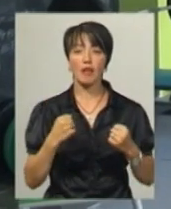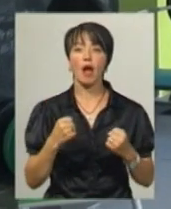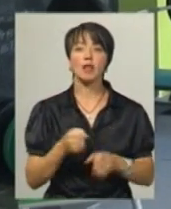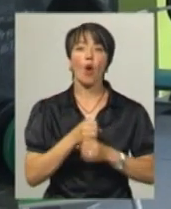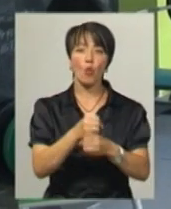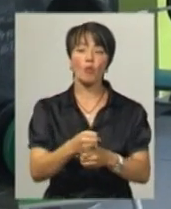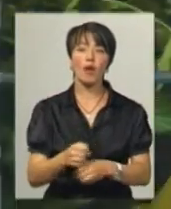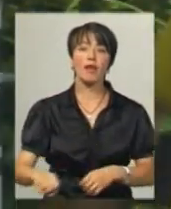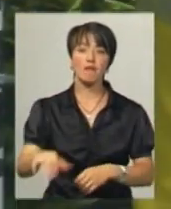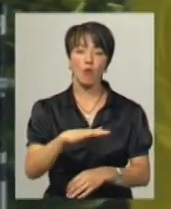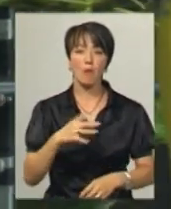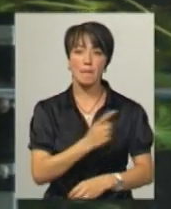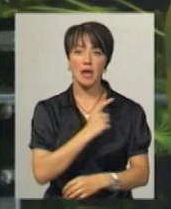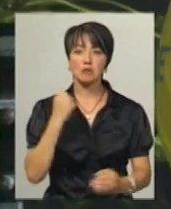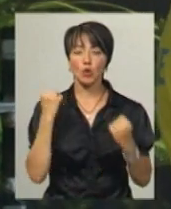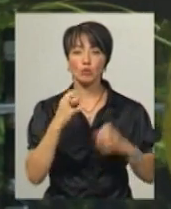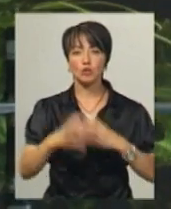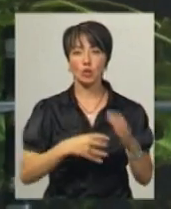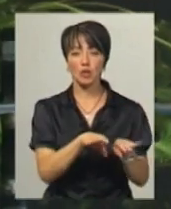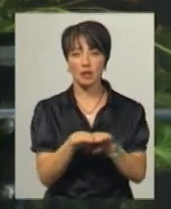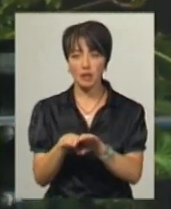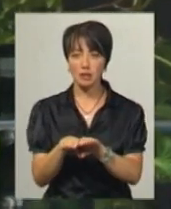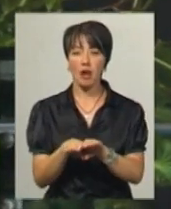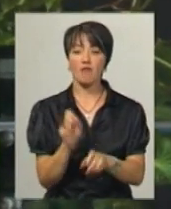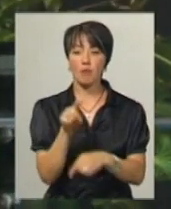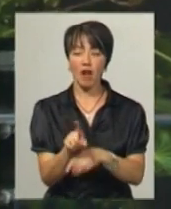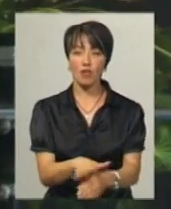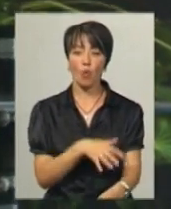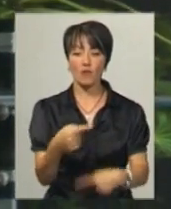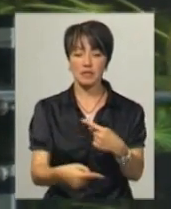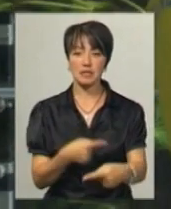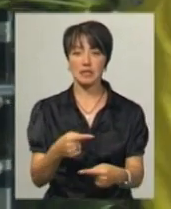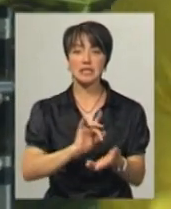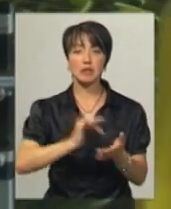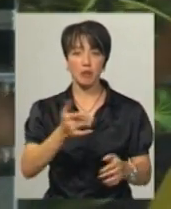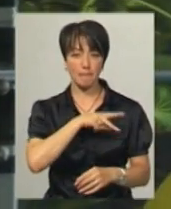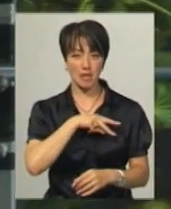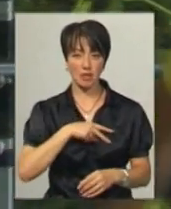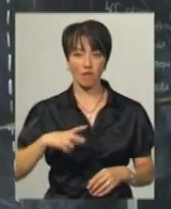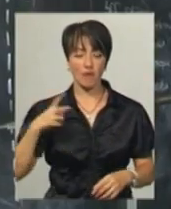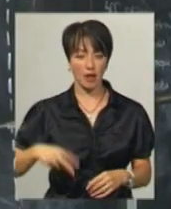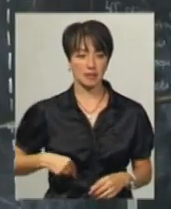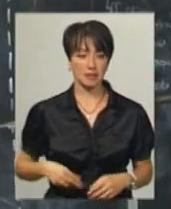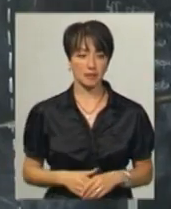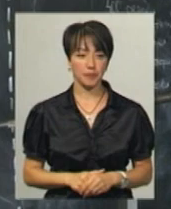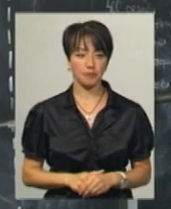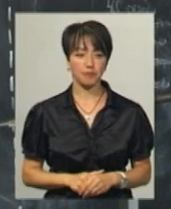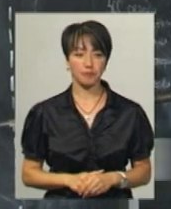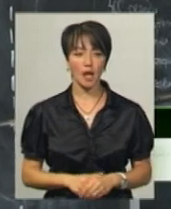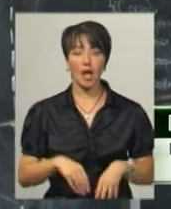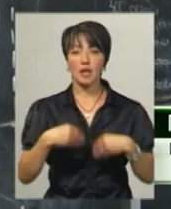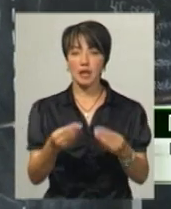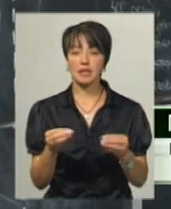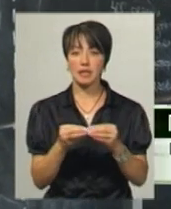Європи. Майстер спорту міжнародного класу з гирьового спорту Кюкенія у вправі довгий цикл став срібним призером у Франції. На вправу дається 10